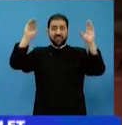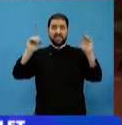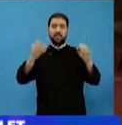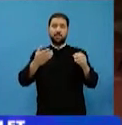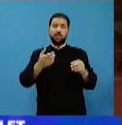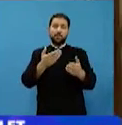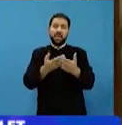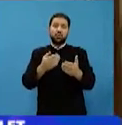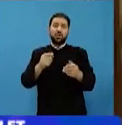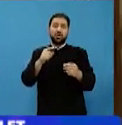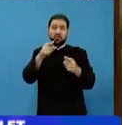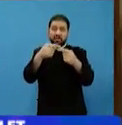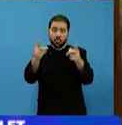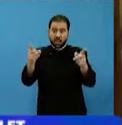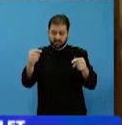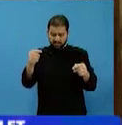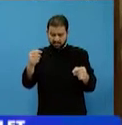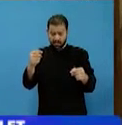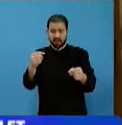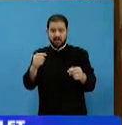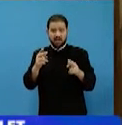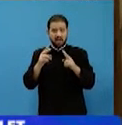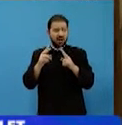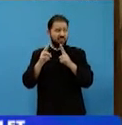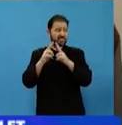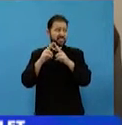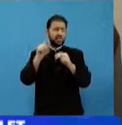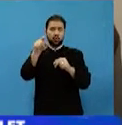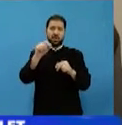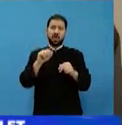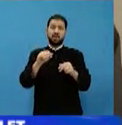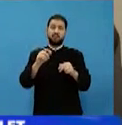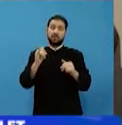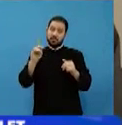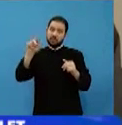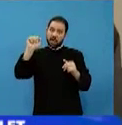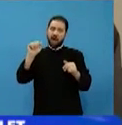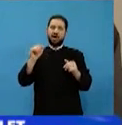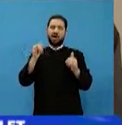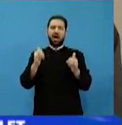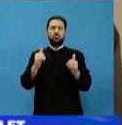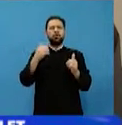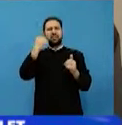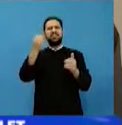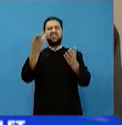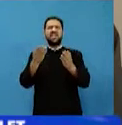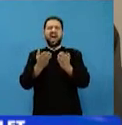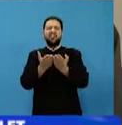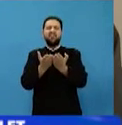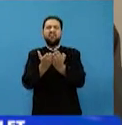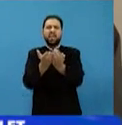Sfânt? Vă mărturisesc cu o întâmplare vâstă cu ochii mei. Când venea Feribotul de la Uranopoli a Dafnii,